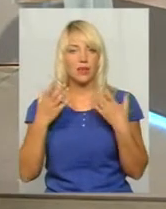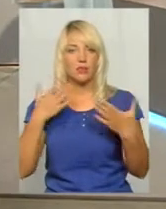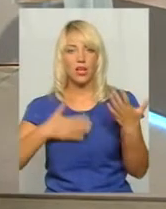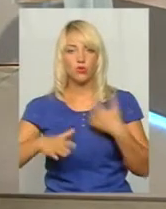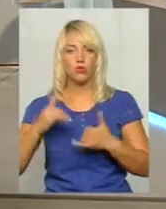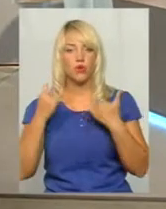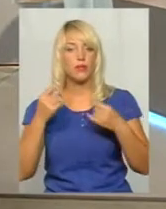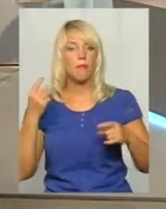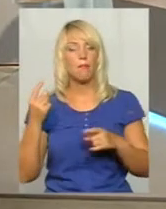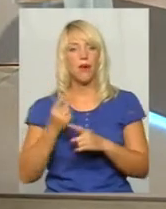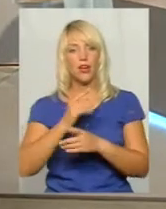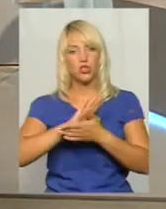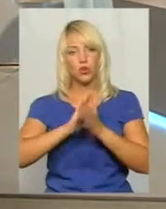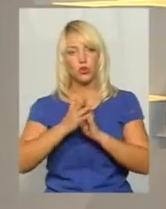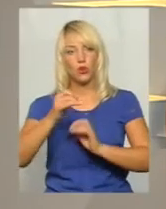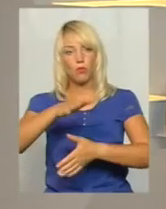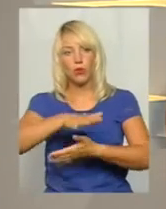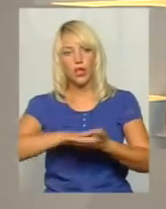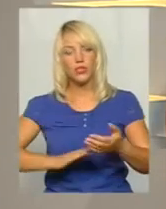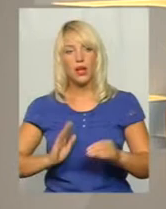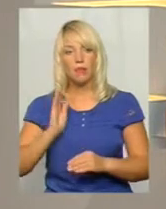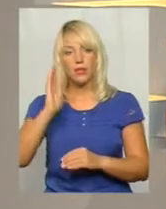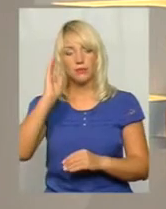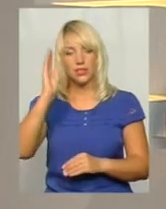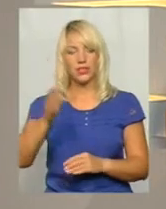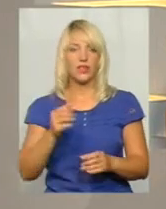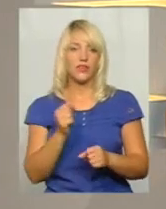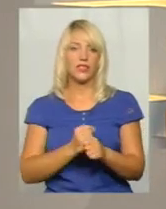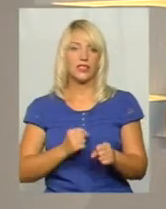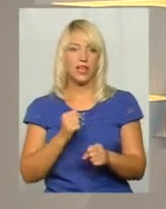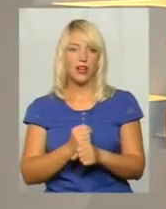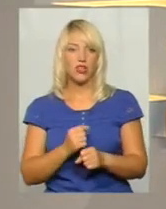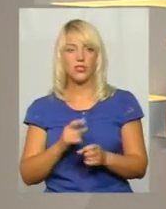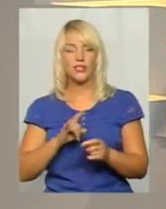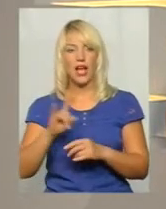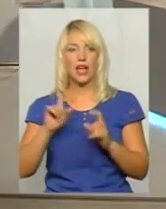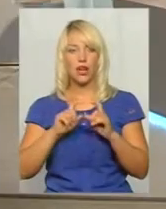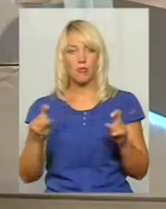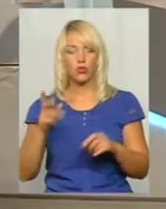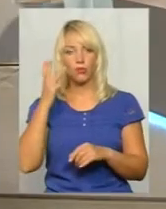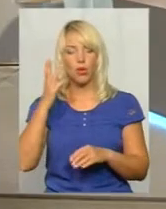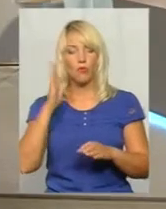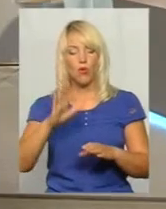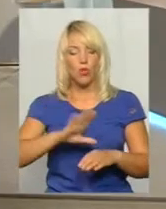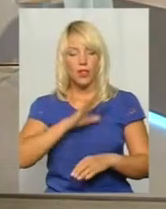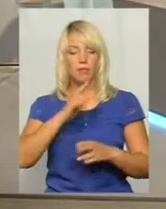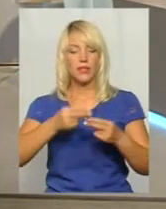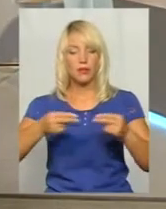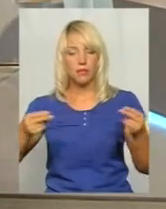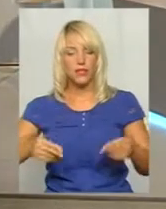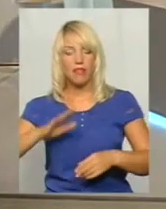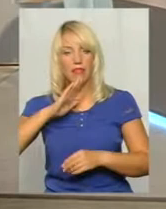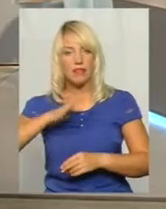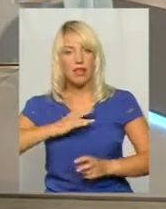договір щодо подальших перспектив і діяльності аеропорту Хмельницький, були підписаними нашим підприємством